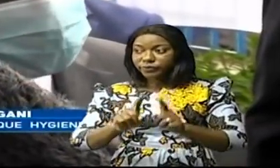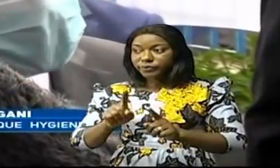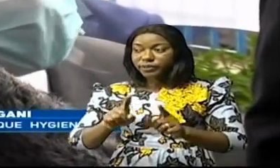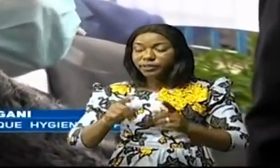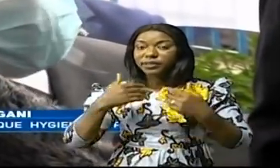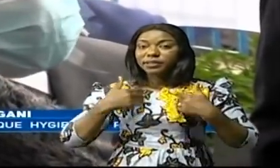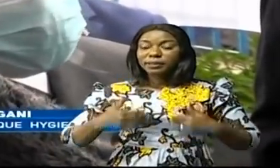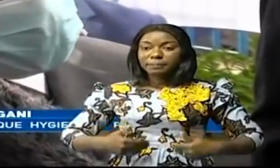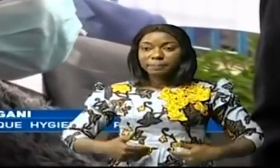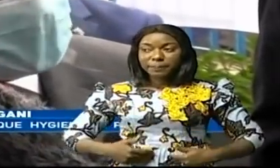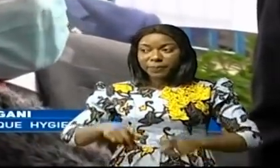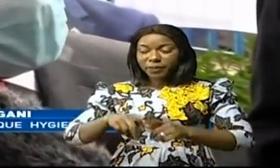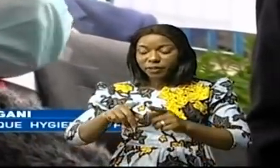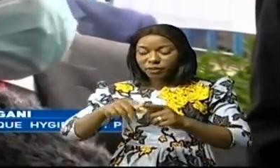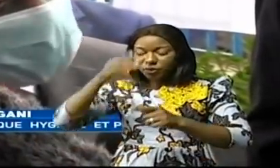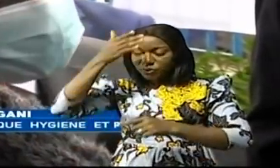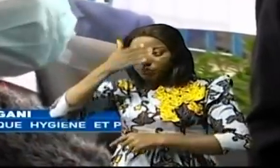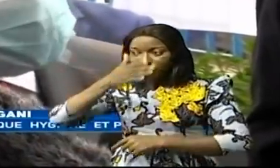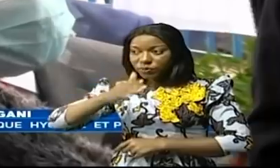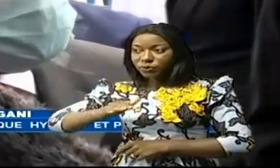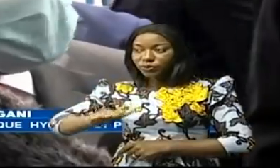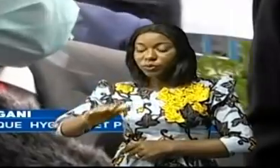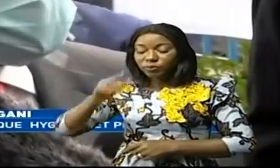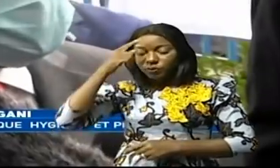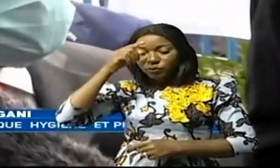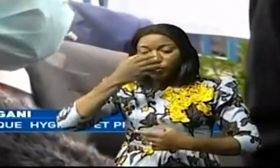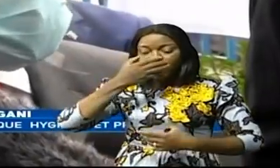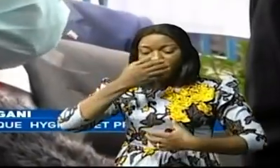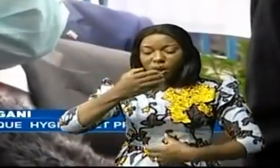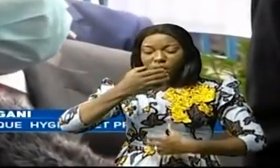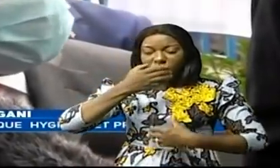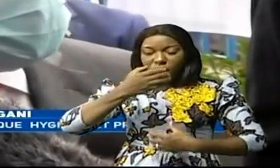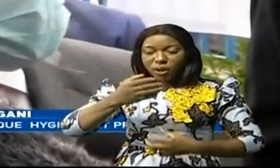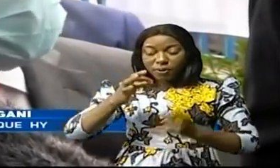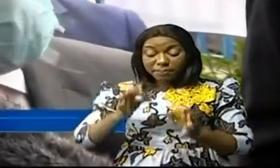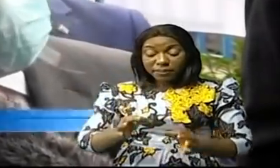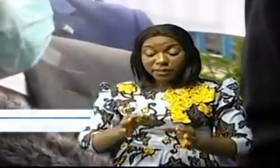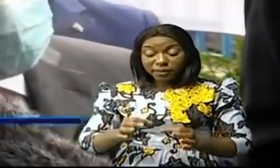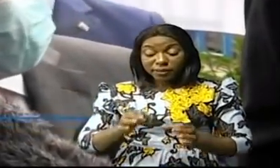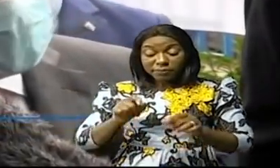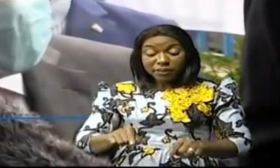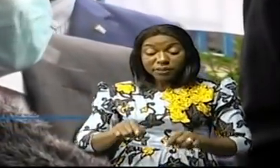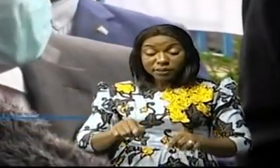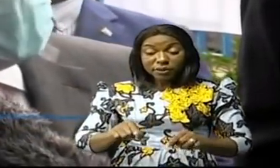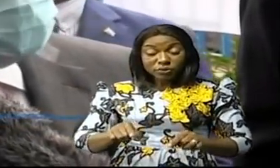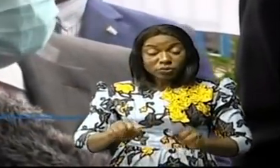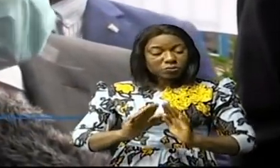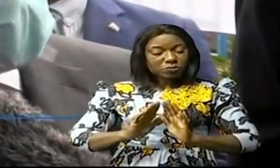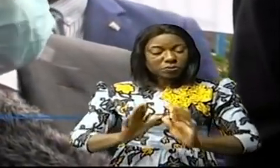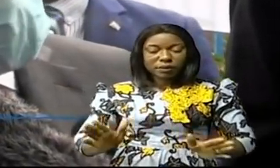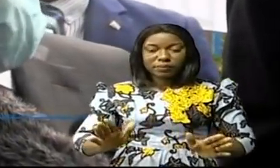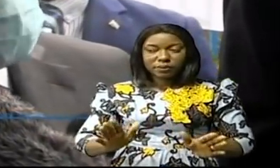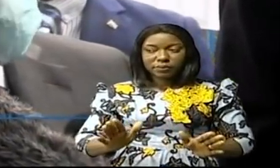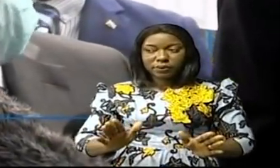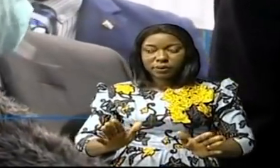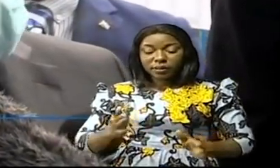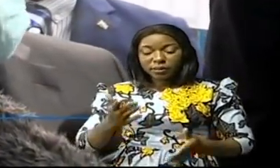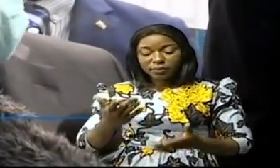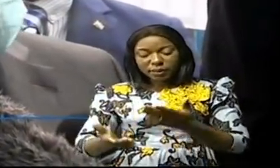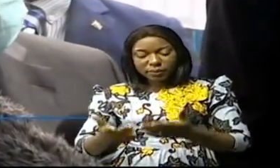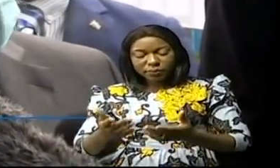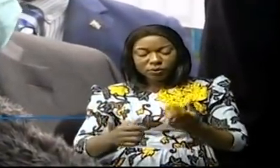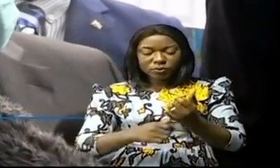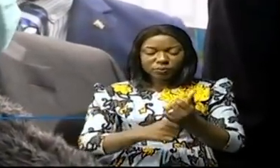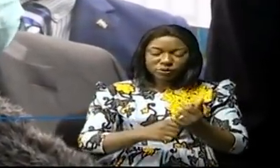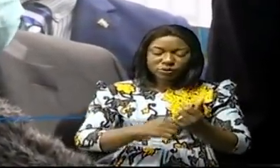sanitaire, les hôpitaux en oxygène, mais maintenant nous sommes capables de sauver des vies par rapport aux personnes en